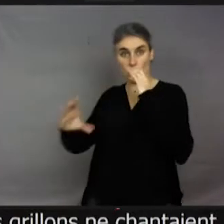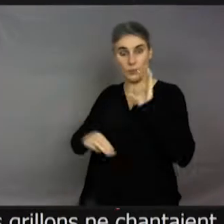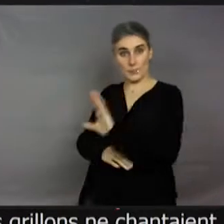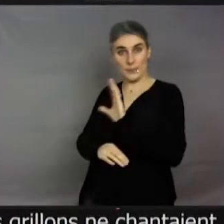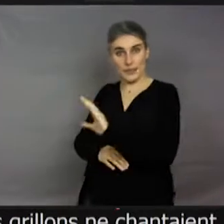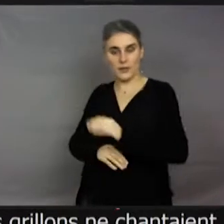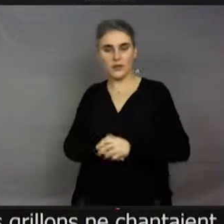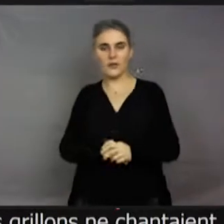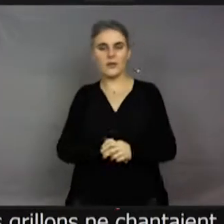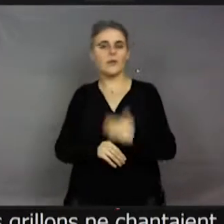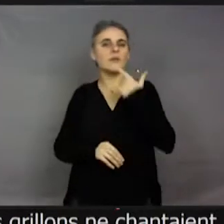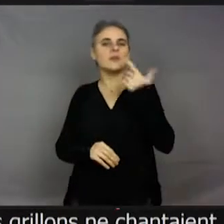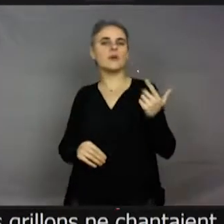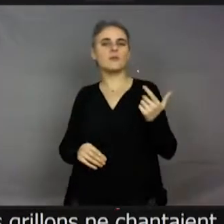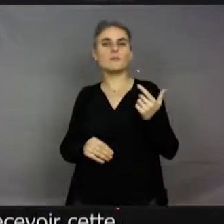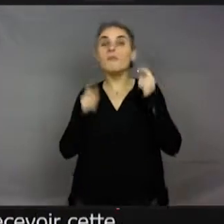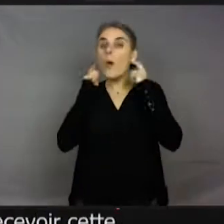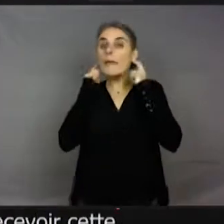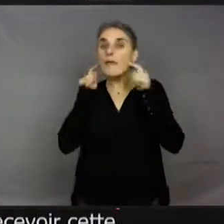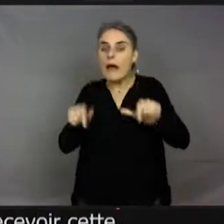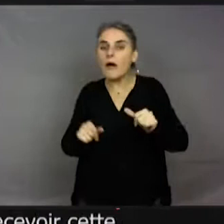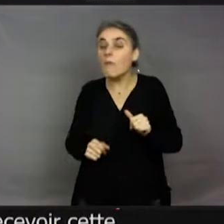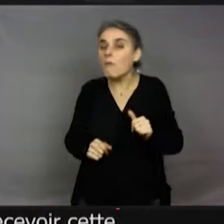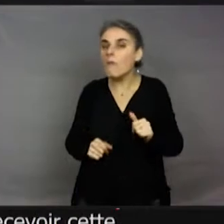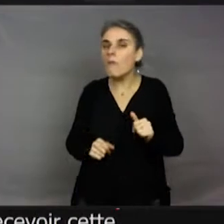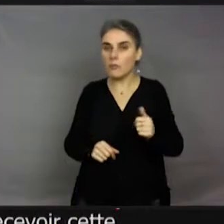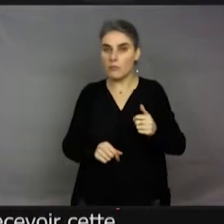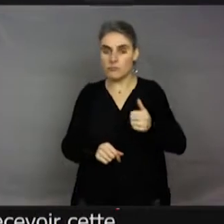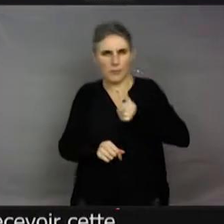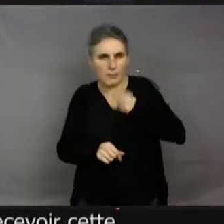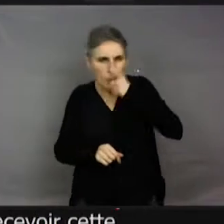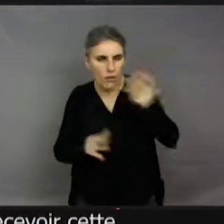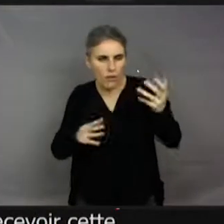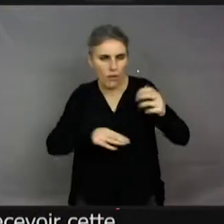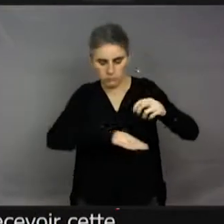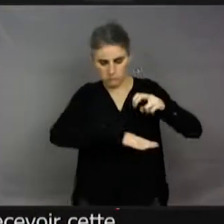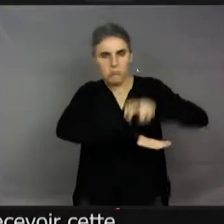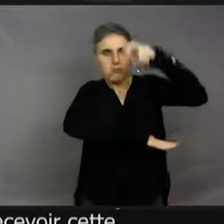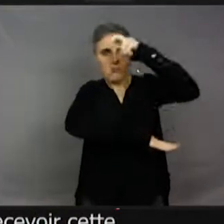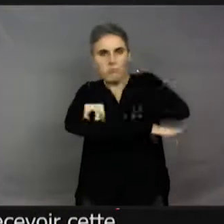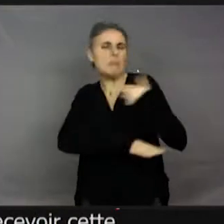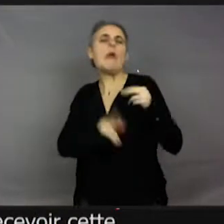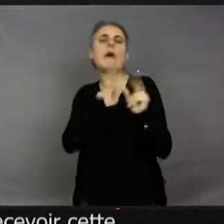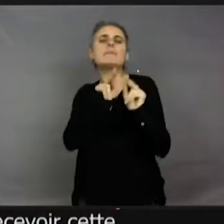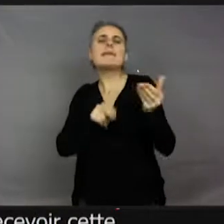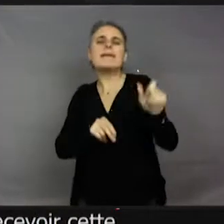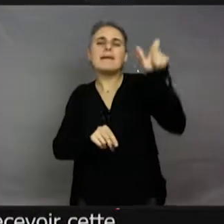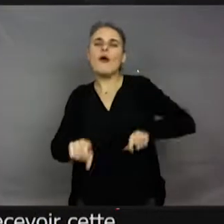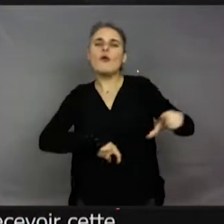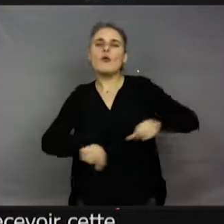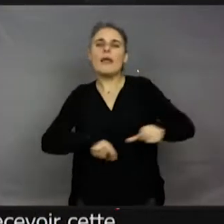et que donc il fallait des oreilles. Et donc j'avais remarqué que les sauterelles, effectivement, avaient une oreille ici, comme on l'a vu dans le dessin tout à l'heure.